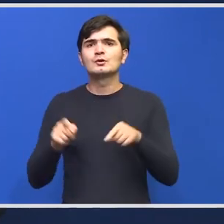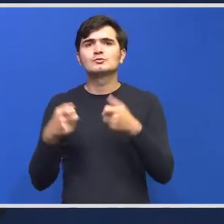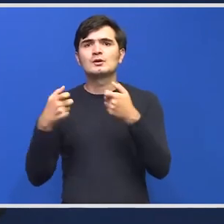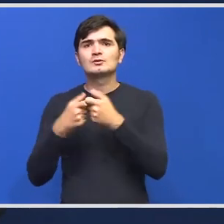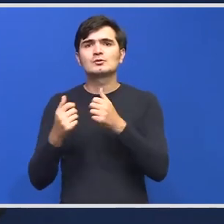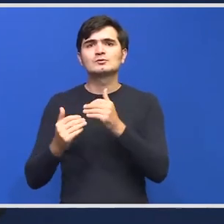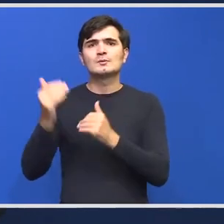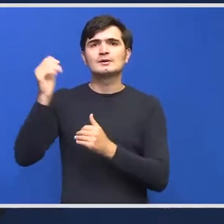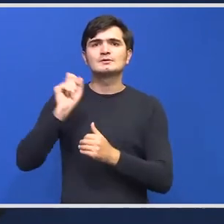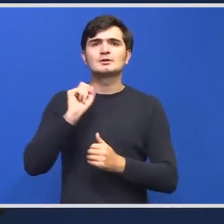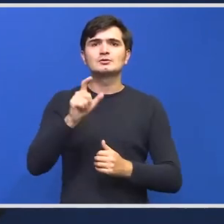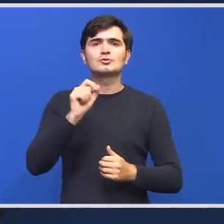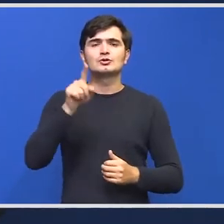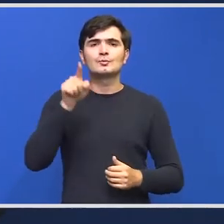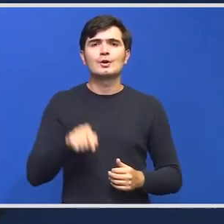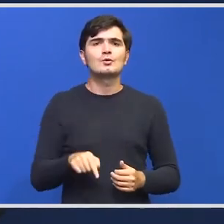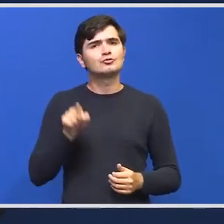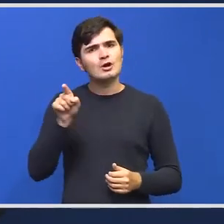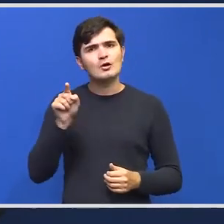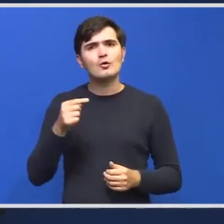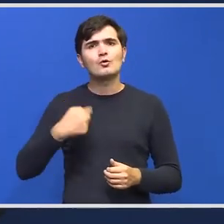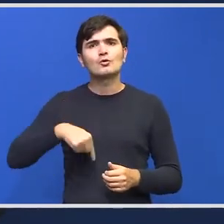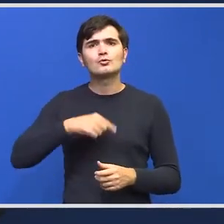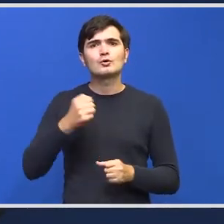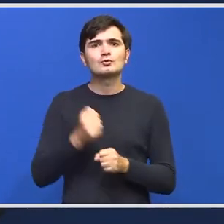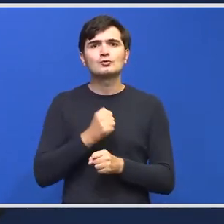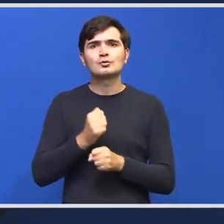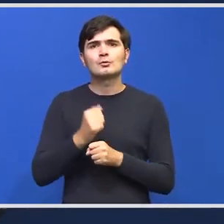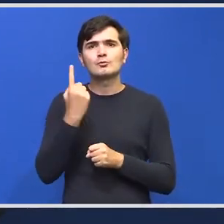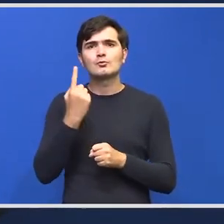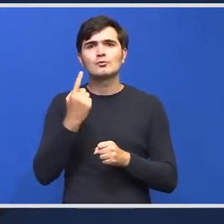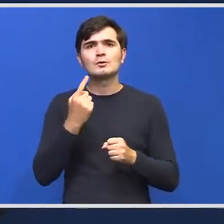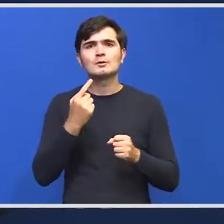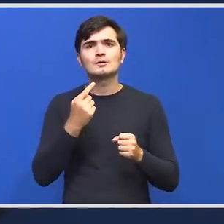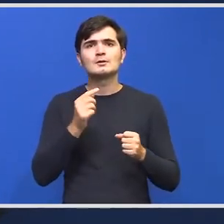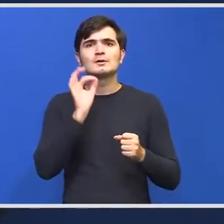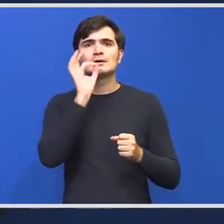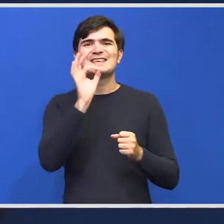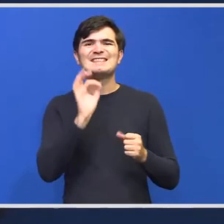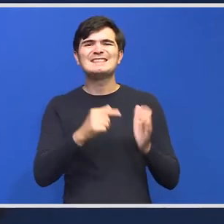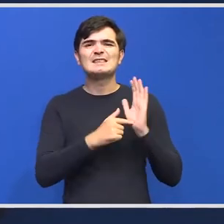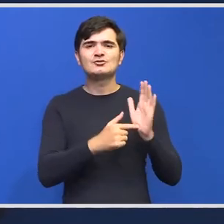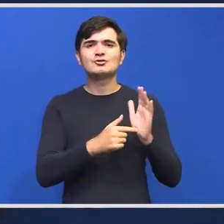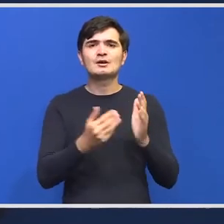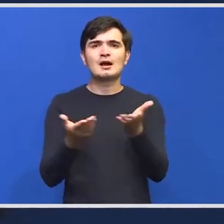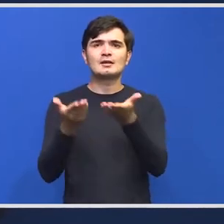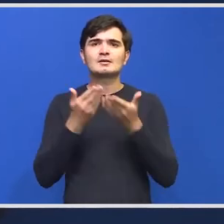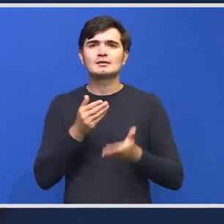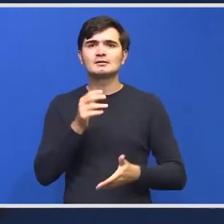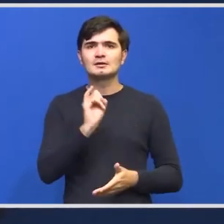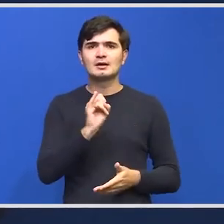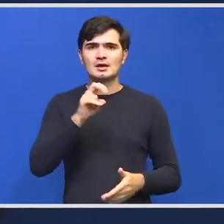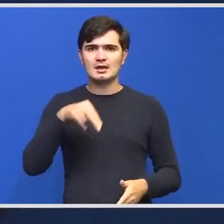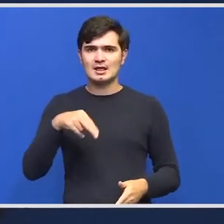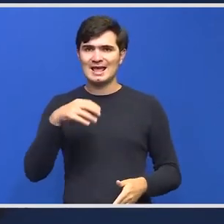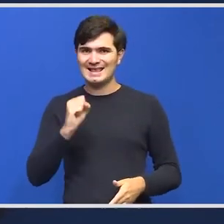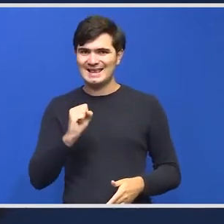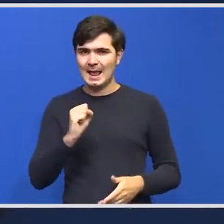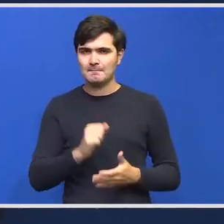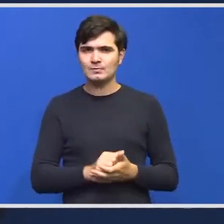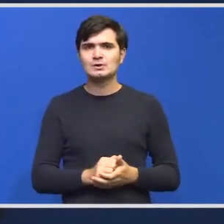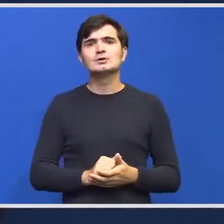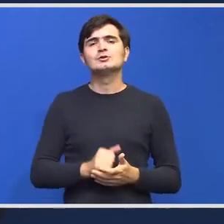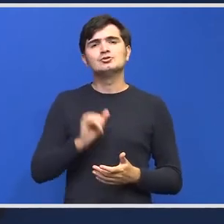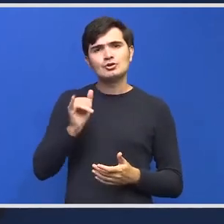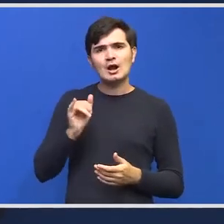peste 12 luni unde lucrăm cu un indice dat de Institutul Național de Statistică și care la